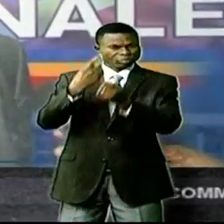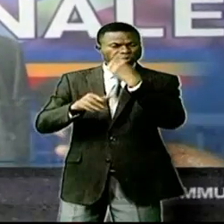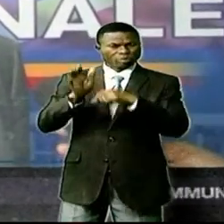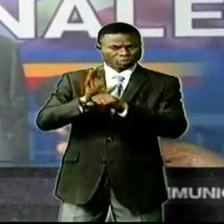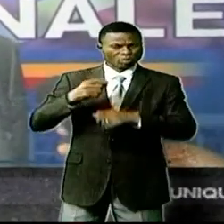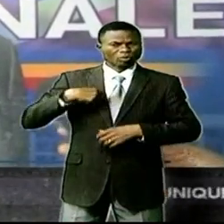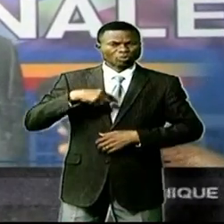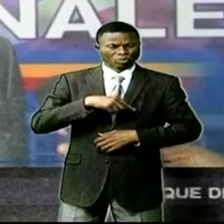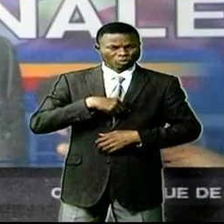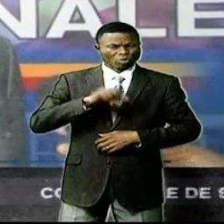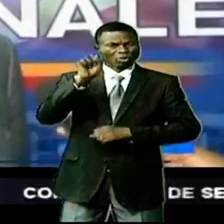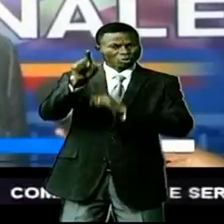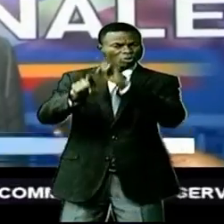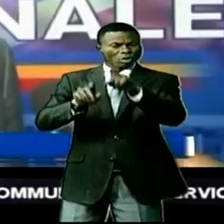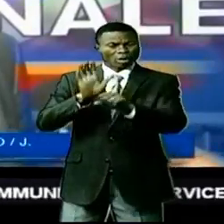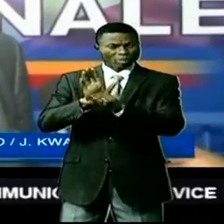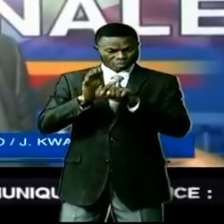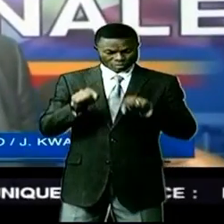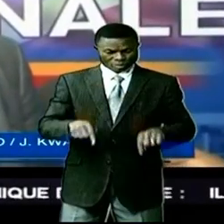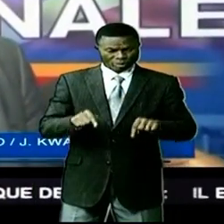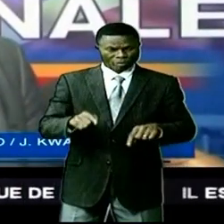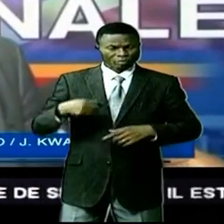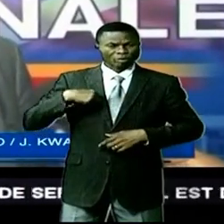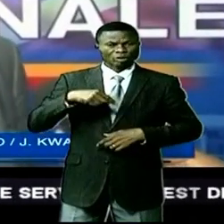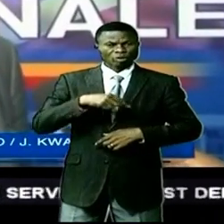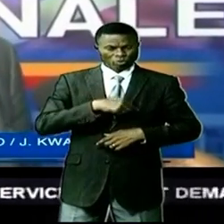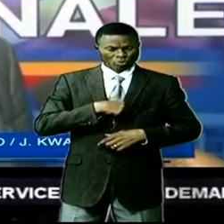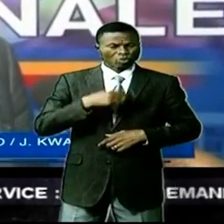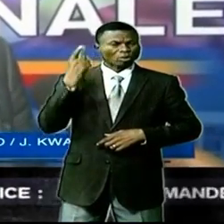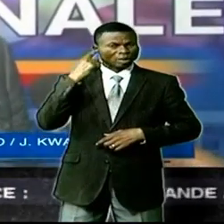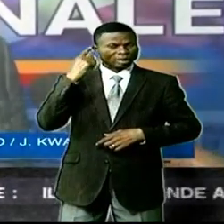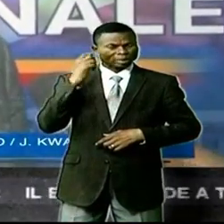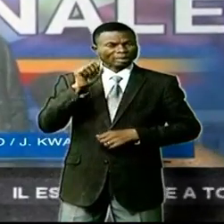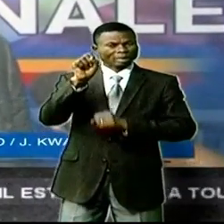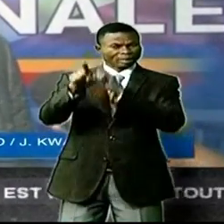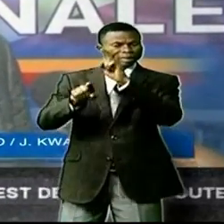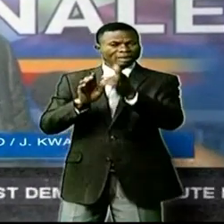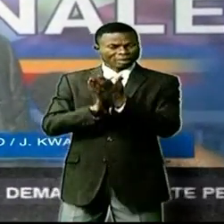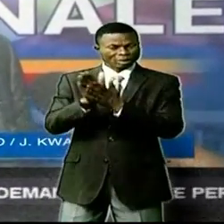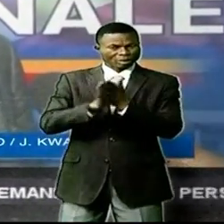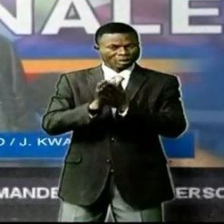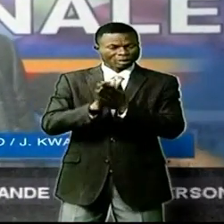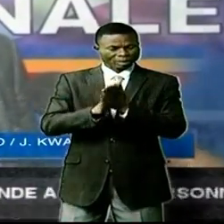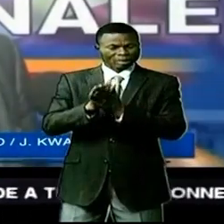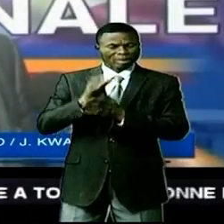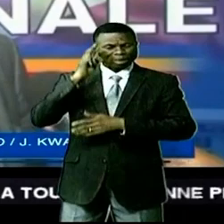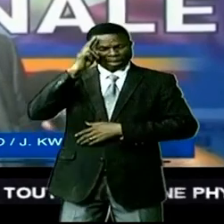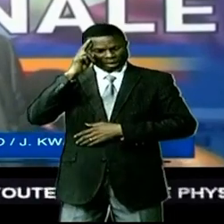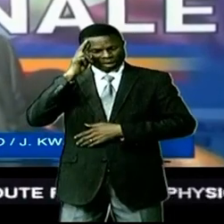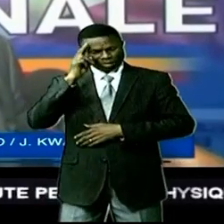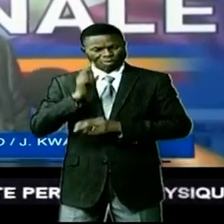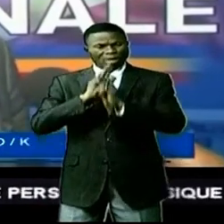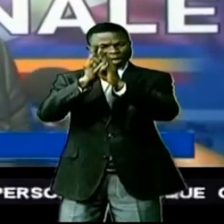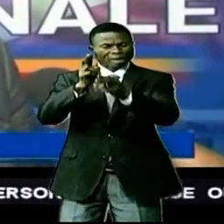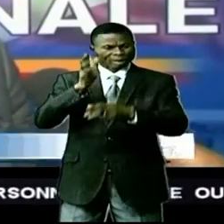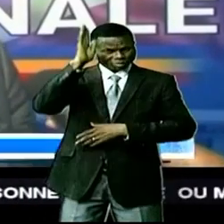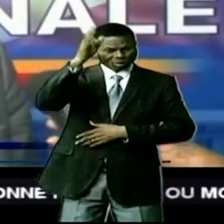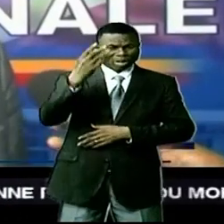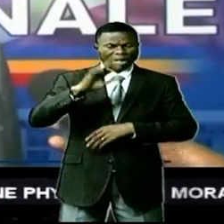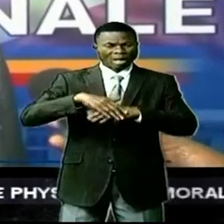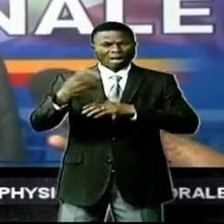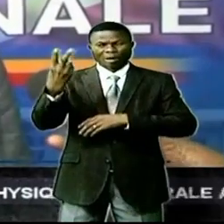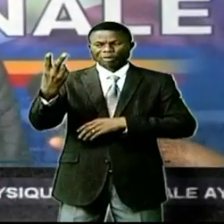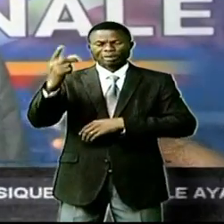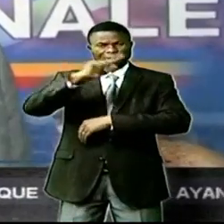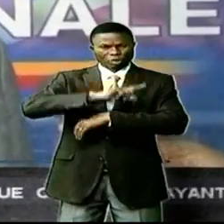mais pour le moment, nous avons souhaité aller y réfléchir et revenir dans 48 heures pour